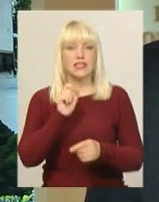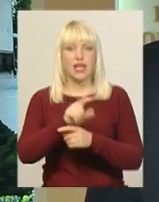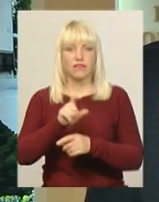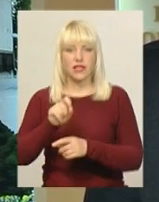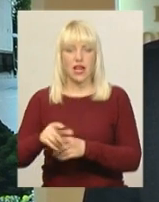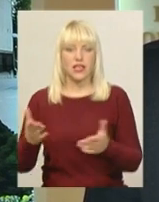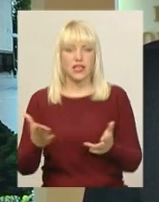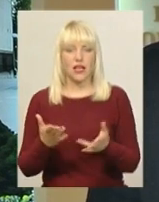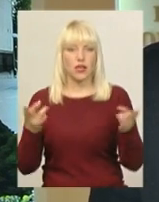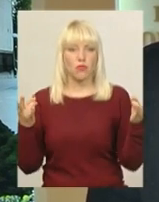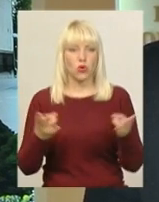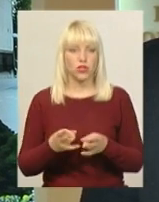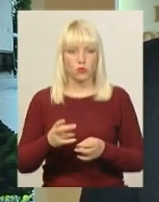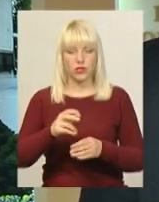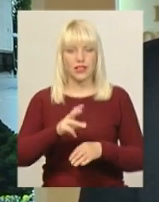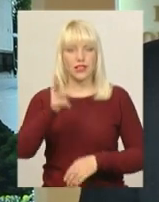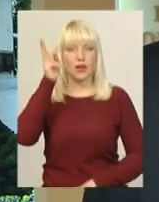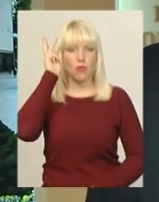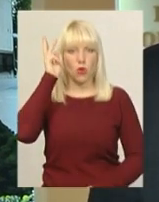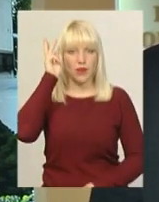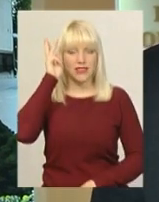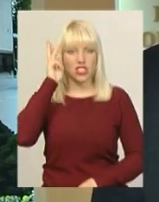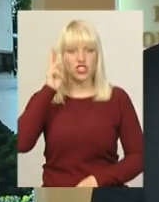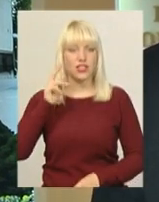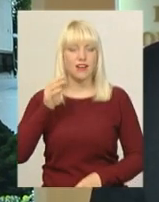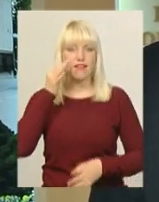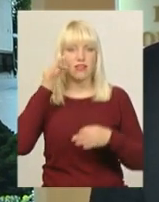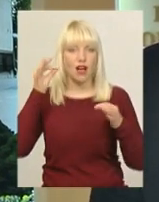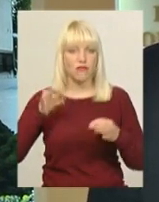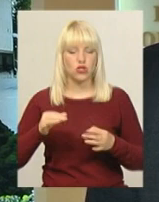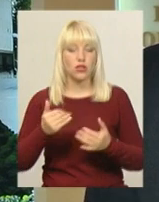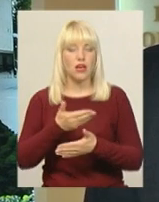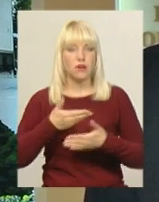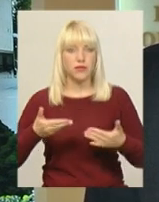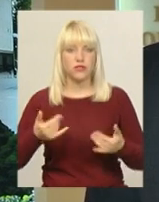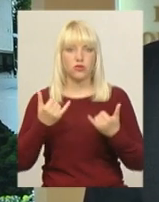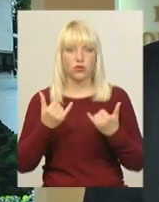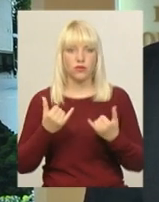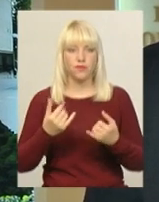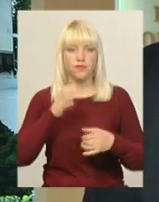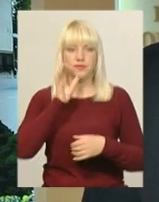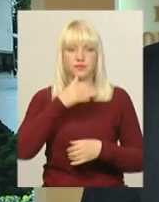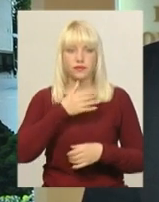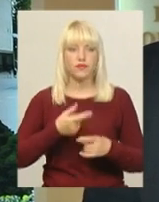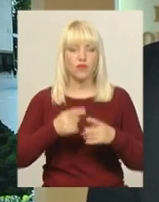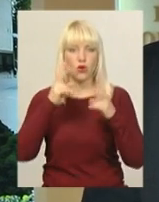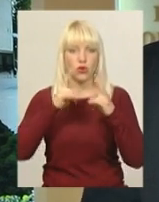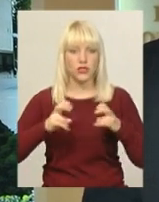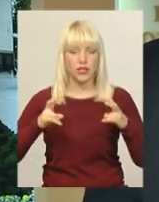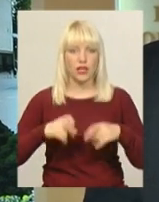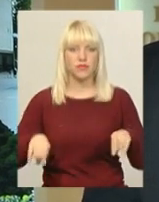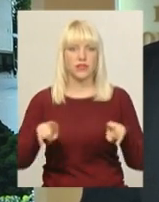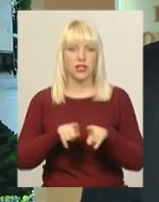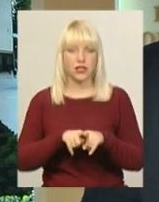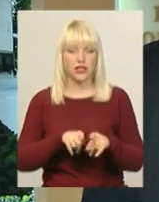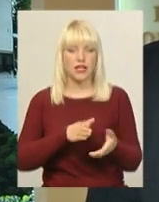потребують дипломатичних навичок. І ми сьогодні досить серйозно розглядаємо такий аспект,